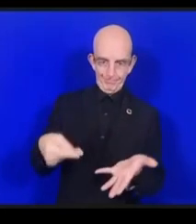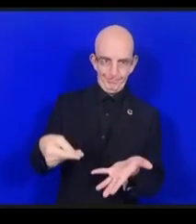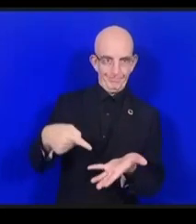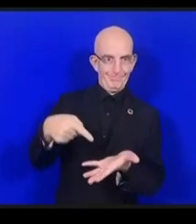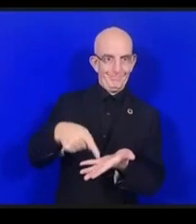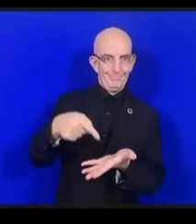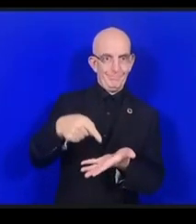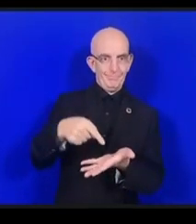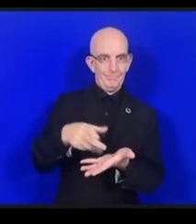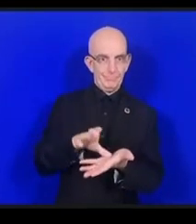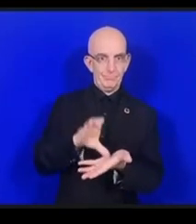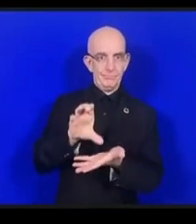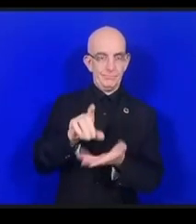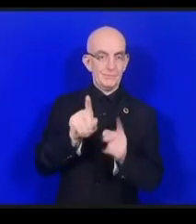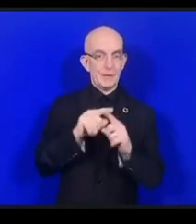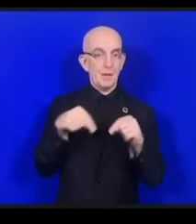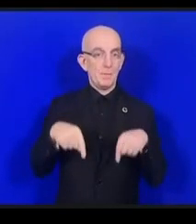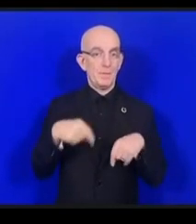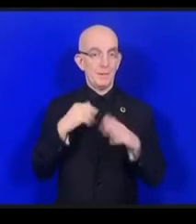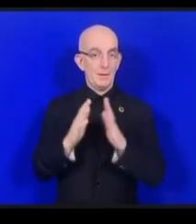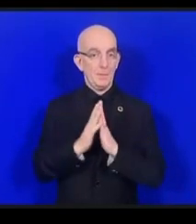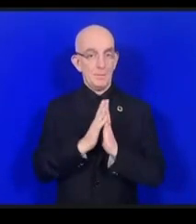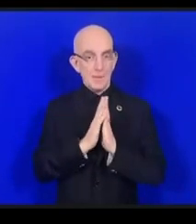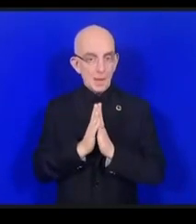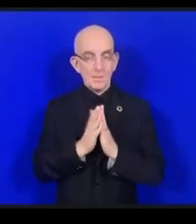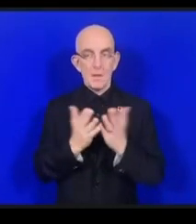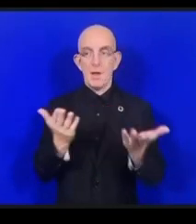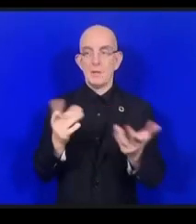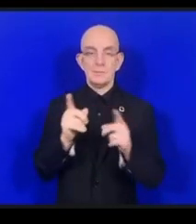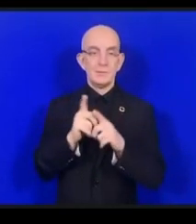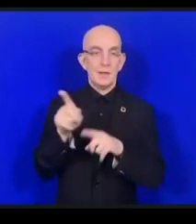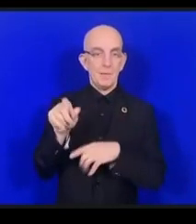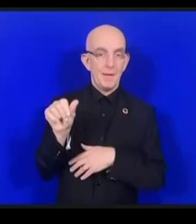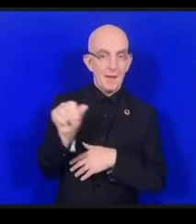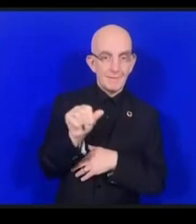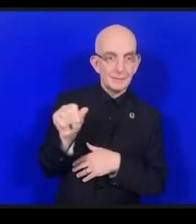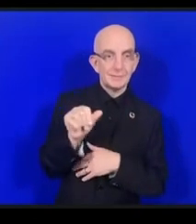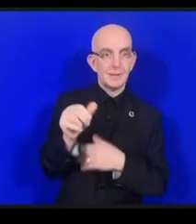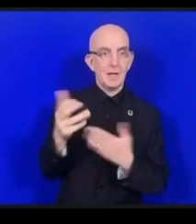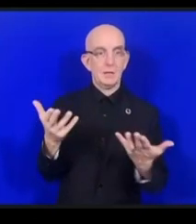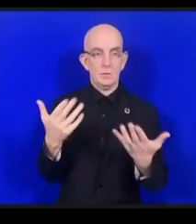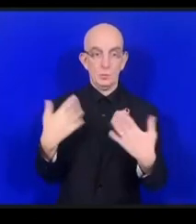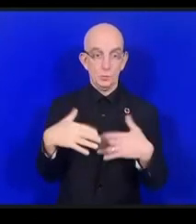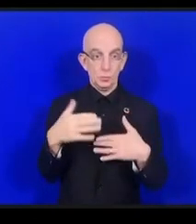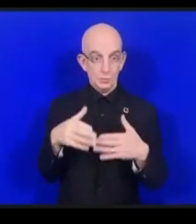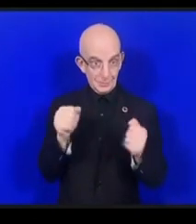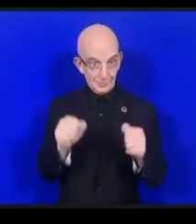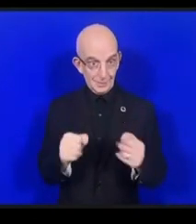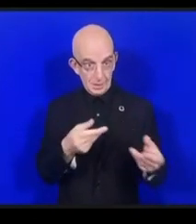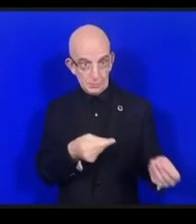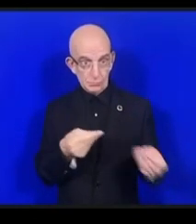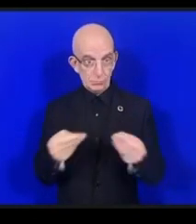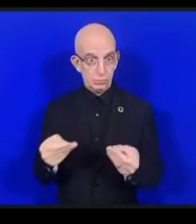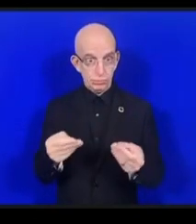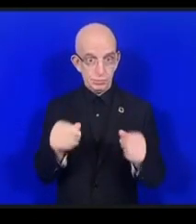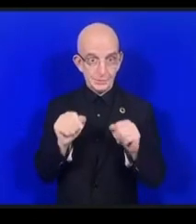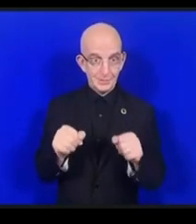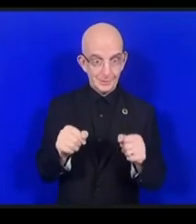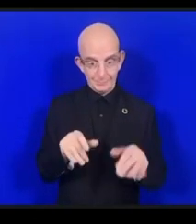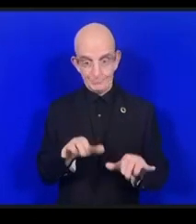en Afghanistan il est très difficile d'avoir un accès à Internet